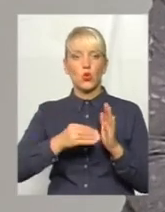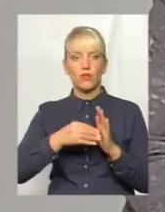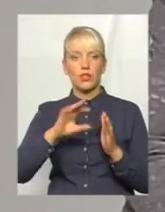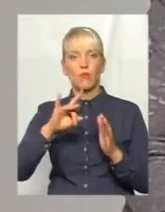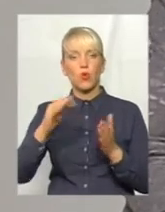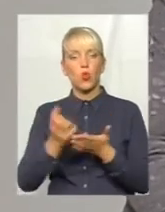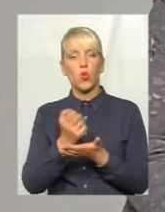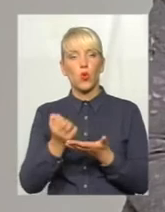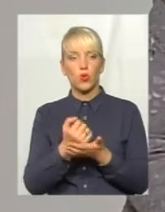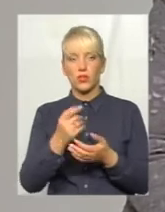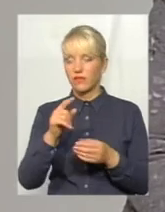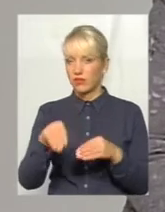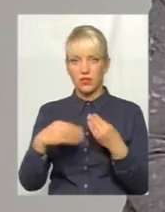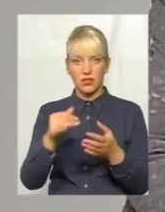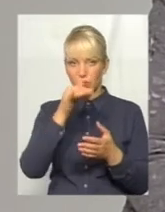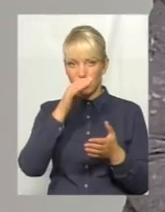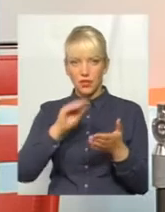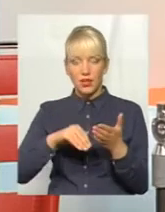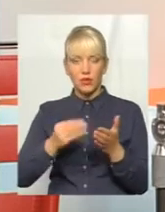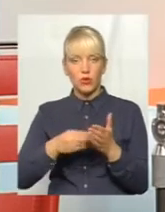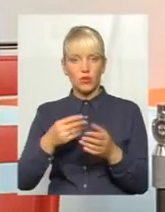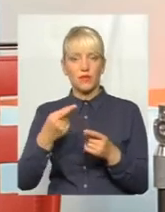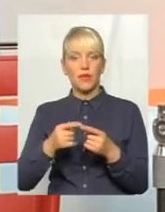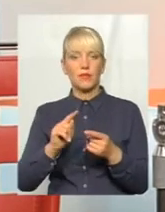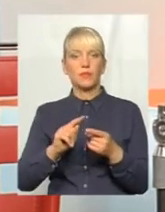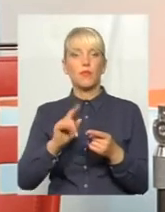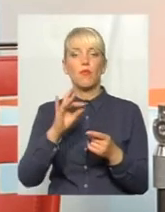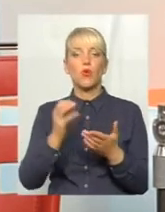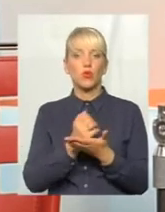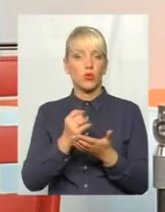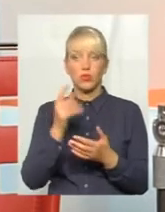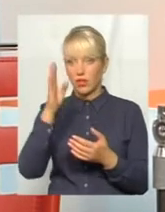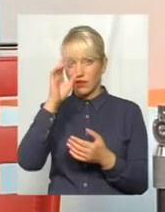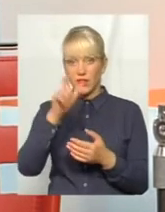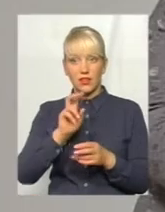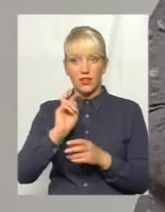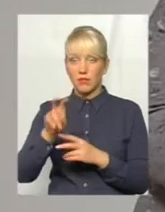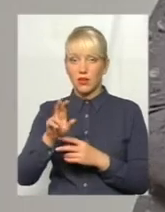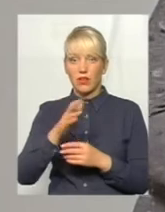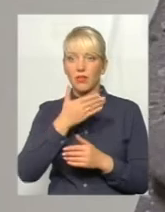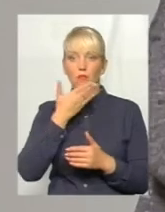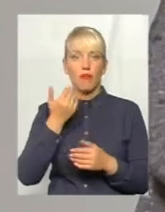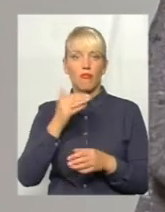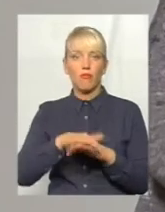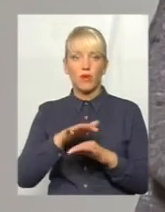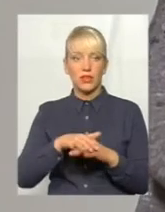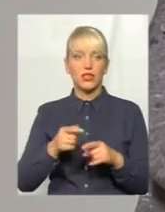не надавав тих довідків. І він не був в банку. І ми не знаємо, хто той приватний підприємець, який був записаний